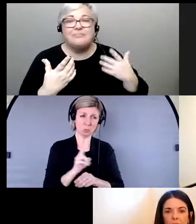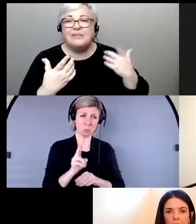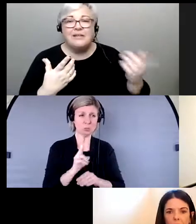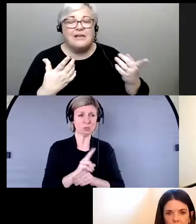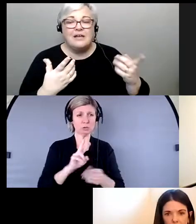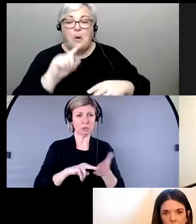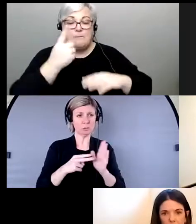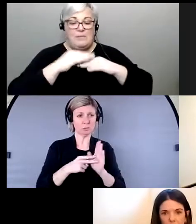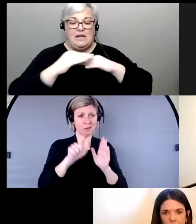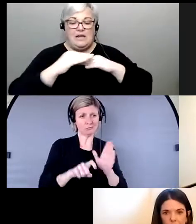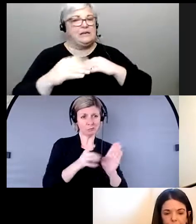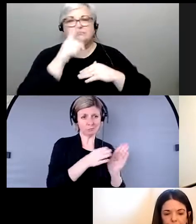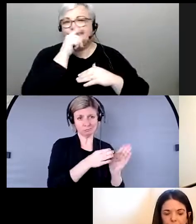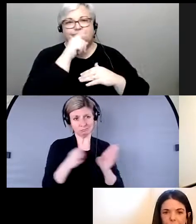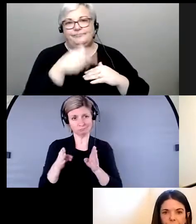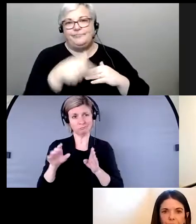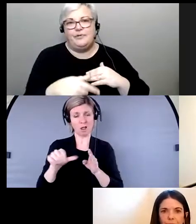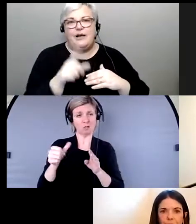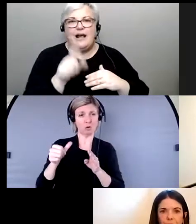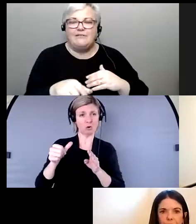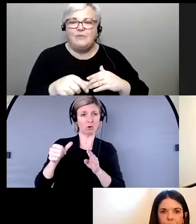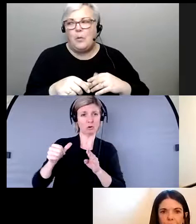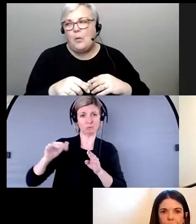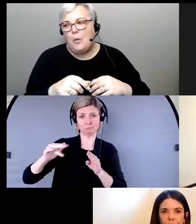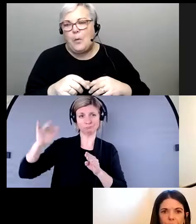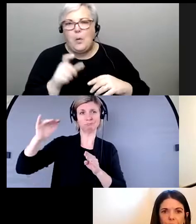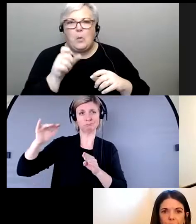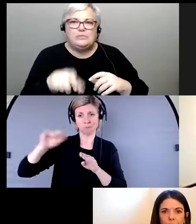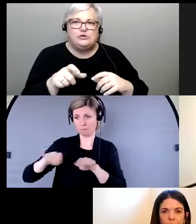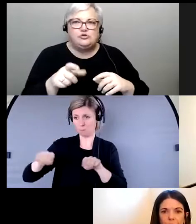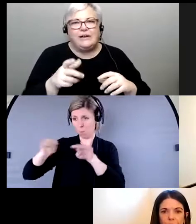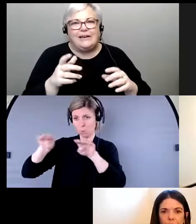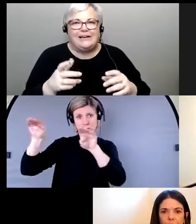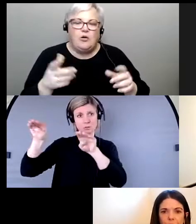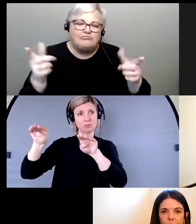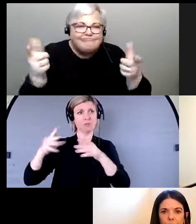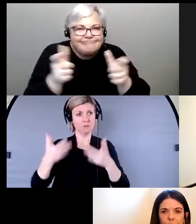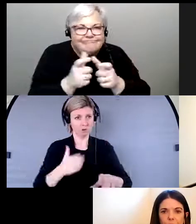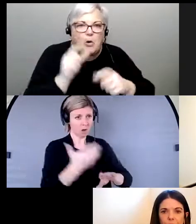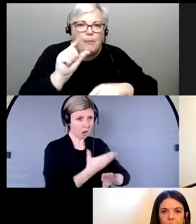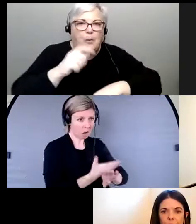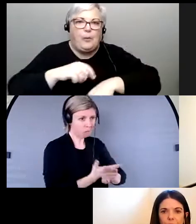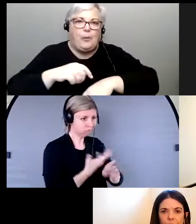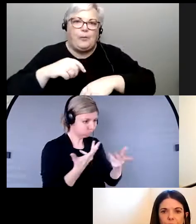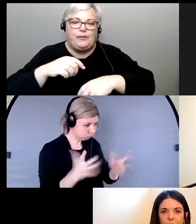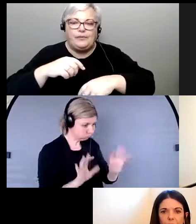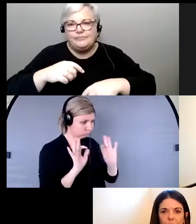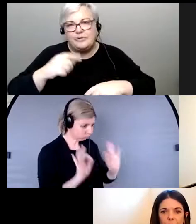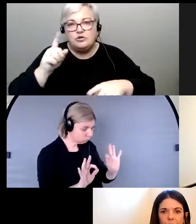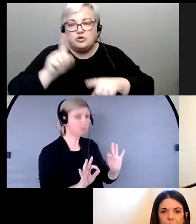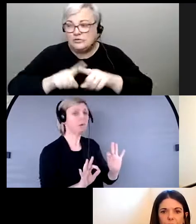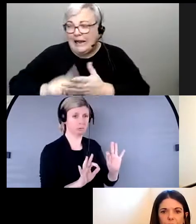premier étage. Nous avons dû travailler à plus petite échelle jusqu'à la fin des travaux dans l'établissement.